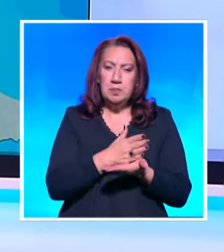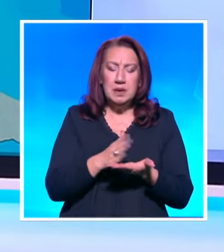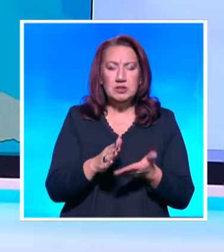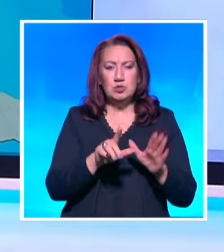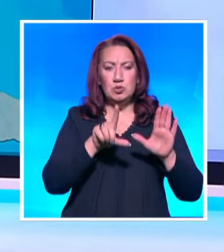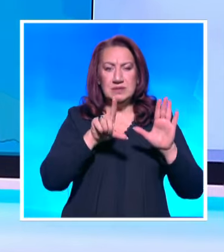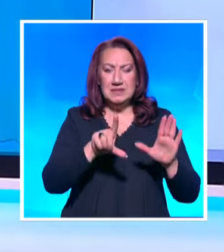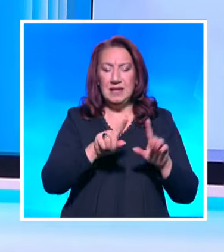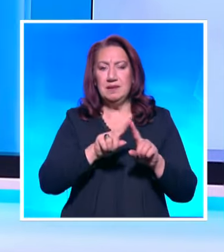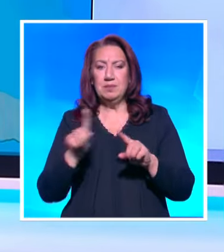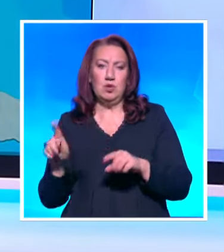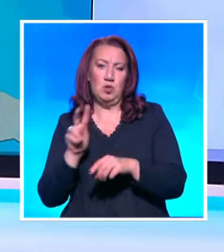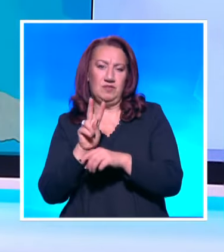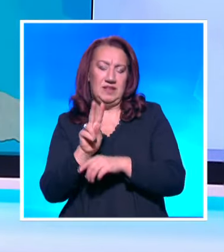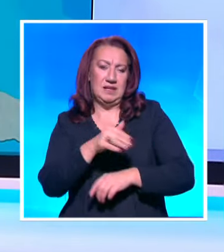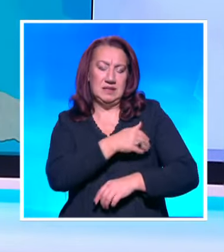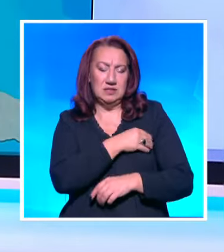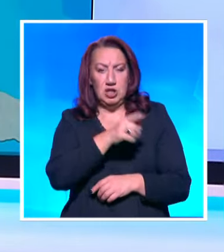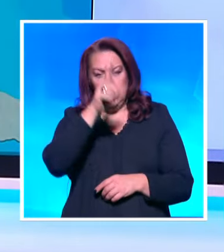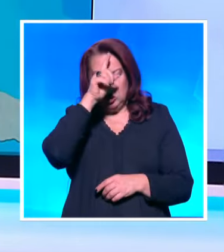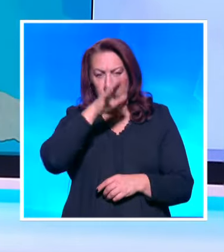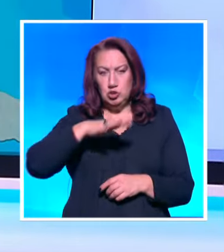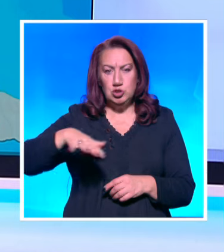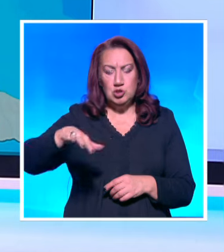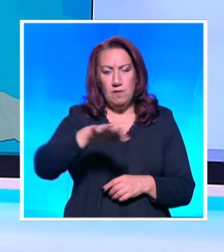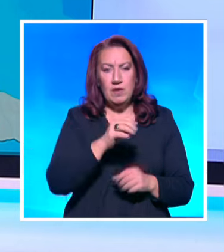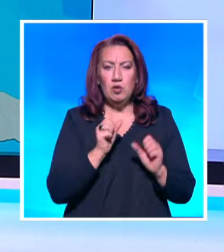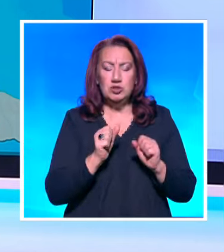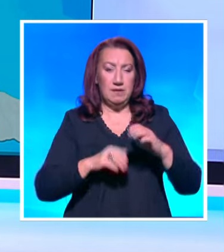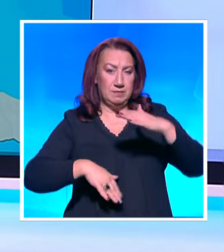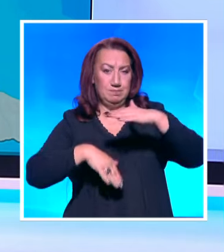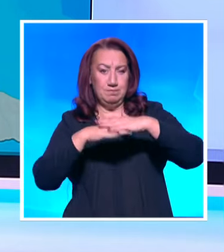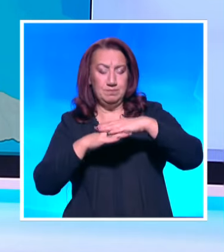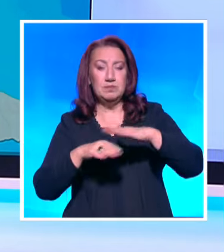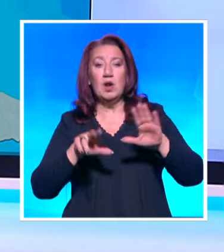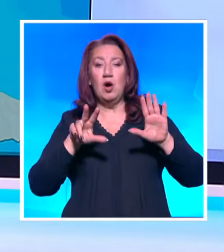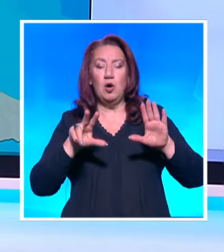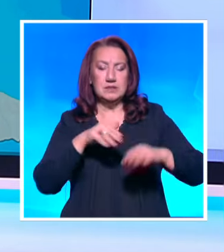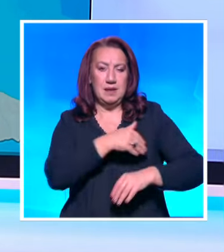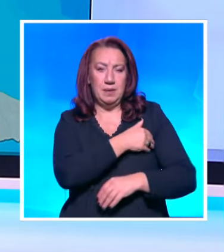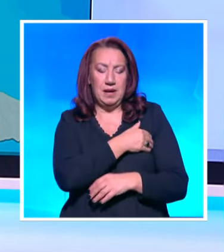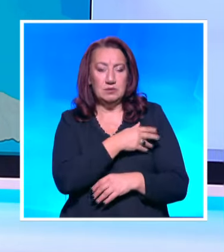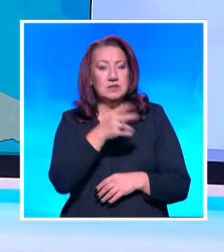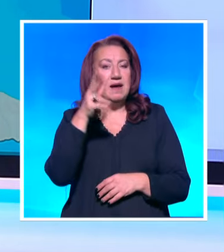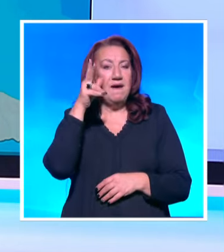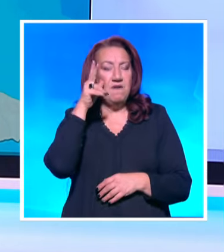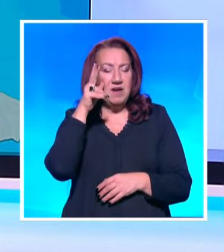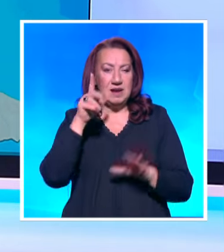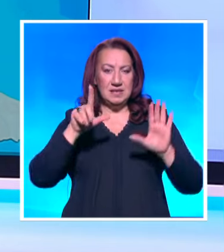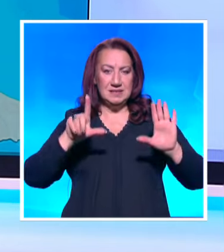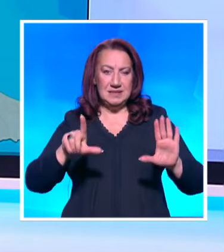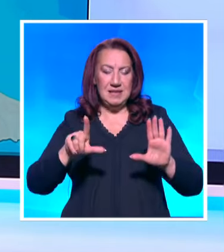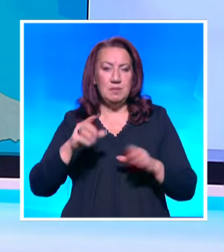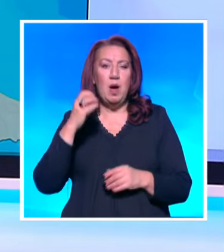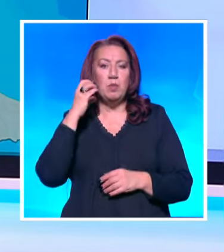7 и 12 градуса В района на София очакваната максимална температура за утре е 8 градуса В Варна 7, в